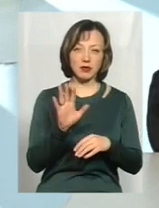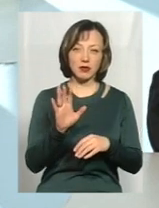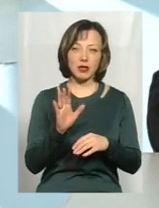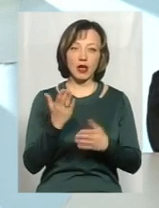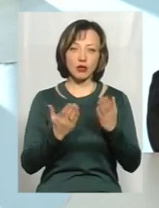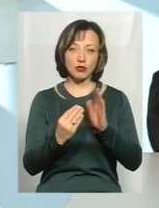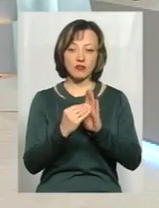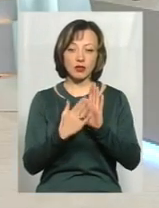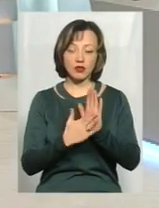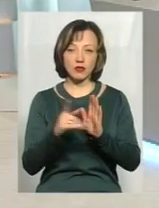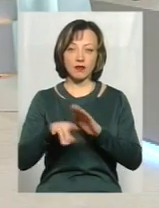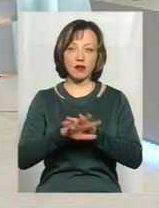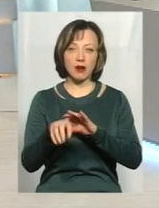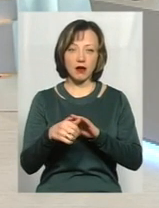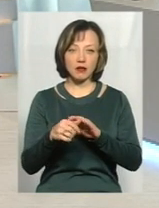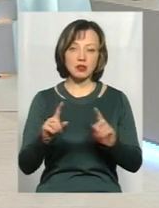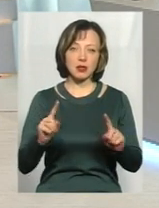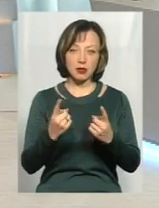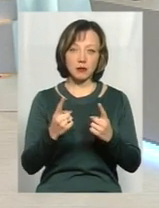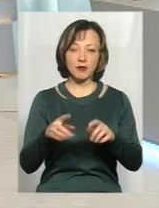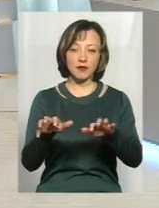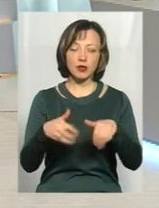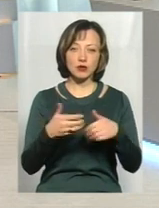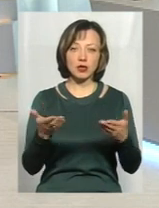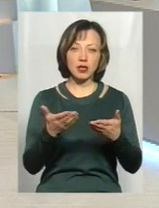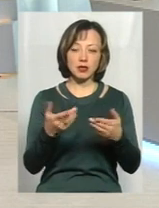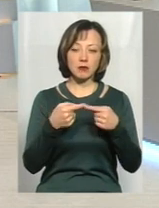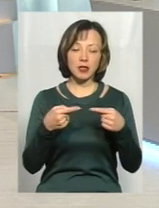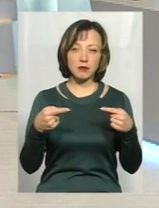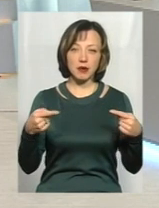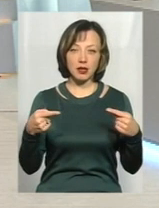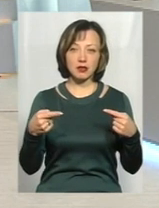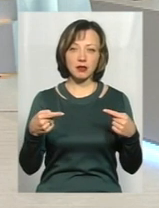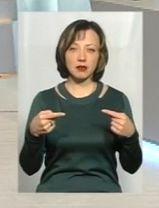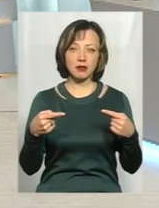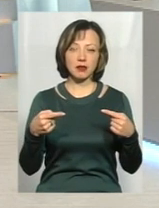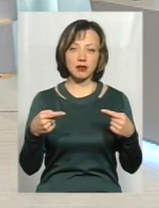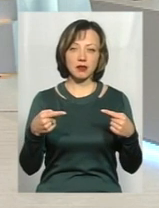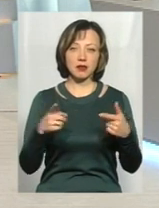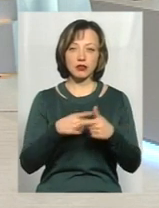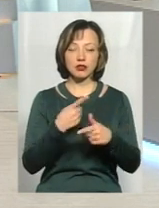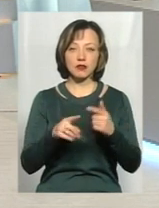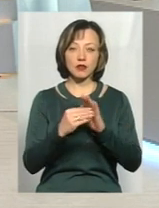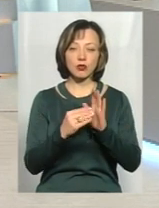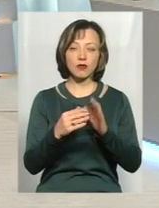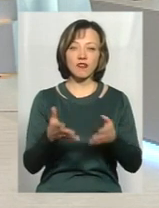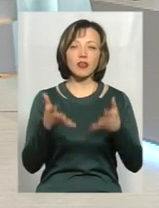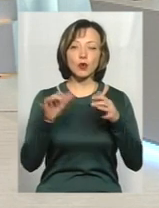його встановили, що він вкрав, затримали, вилучили в нього якісь предмети, там, скрадіжок, чи встановили, куди